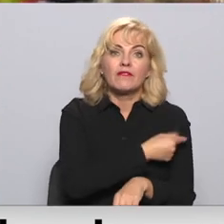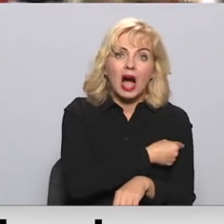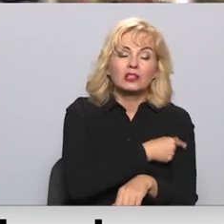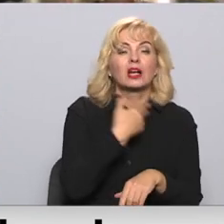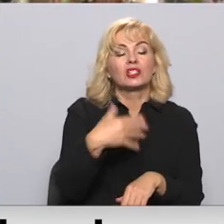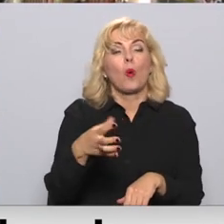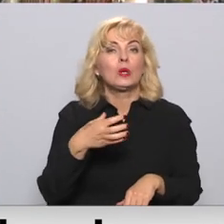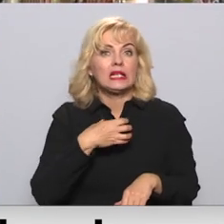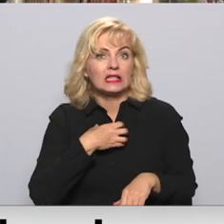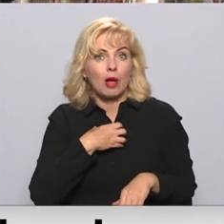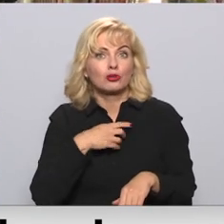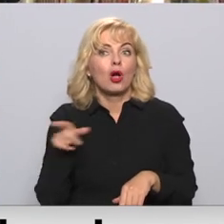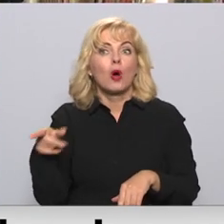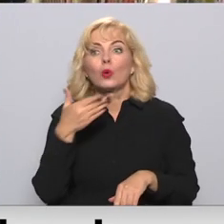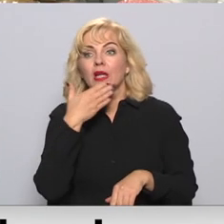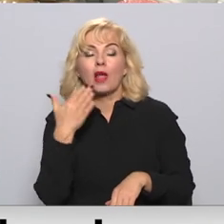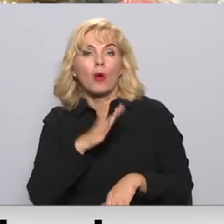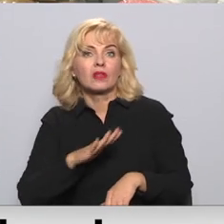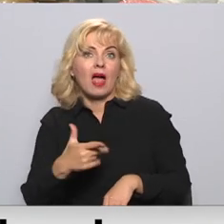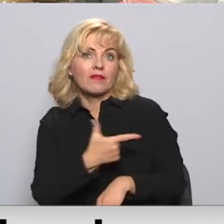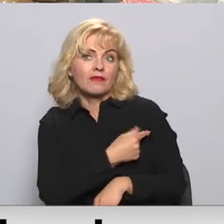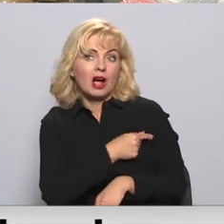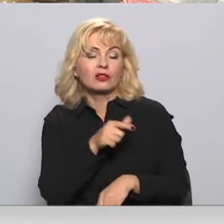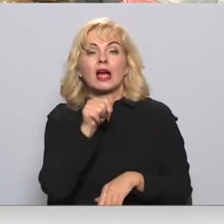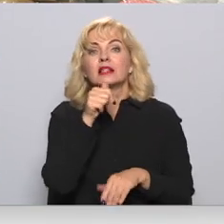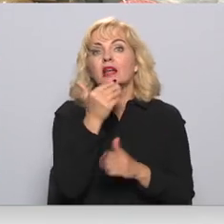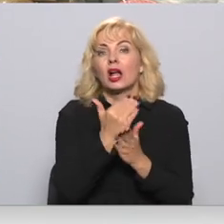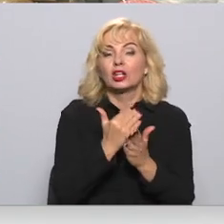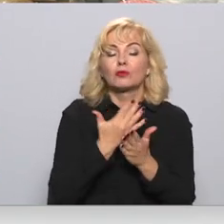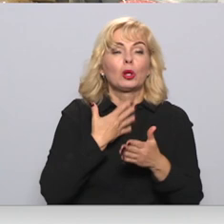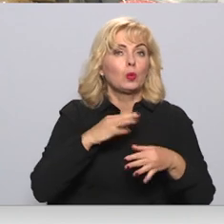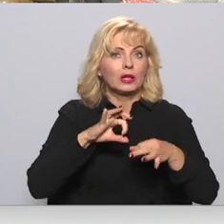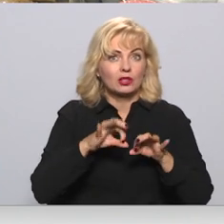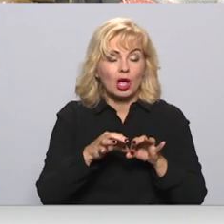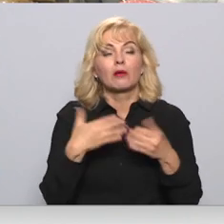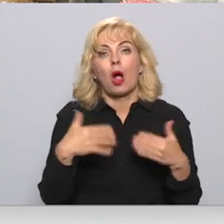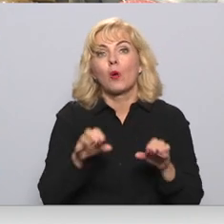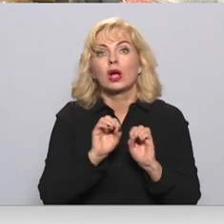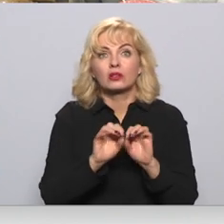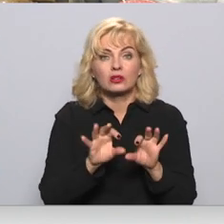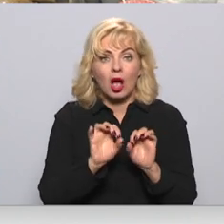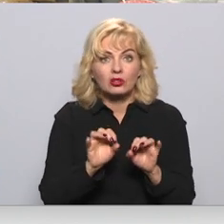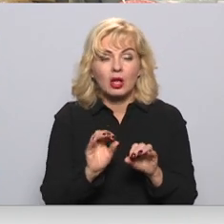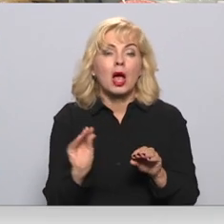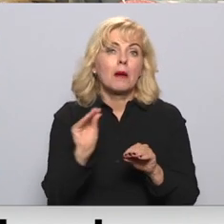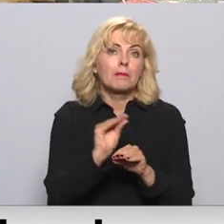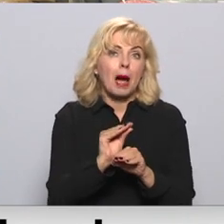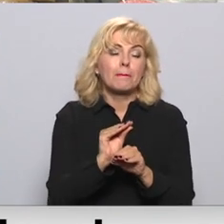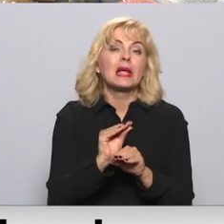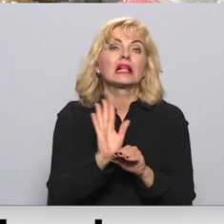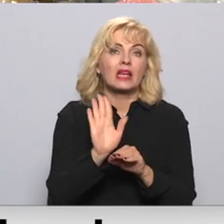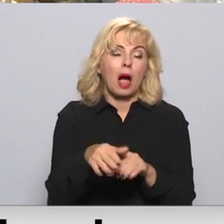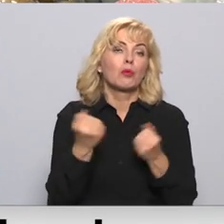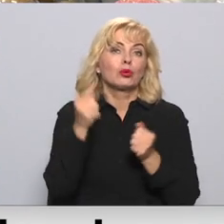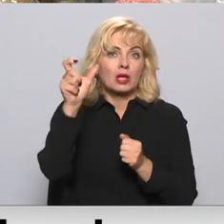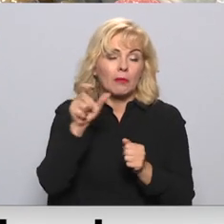pārslimojušie, gan arī nevakcinētie. Zaļajā režīmā strādāt ļoti sarežģītiski, kā jau minē, tad ir vēja aņem papildus vēl viens darbinieks vismās,